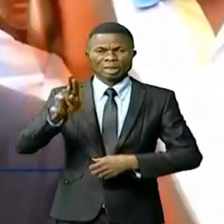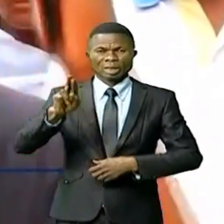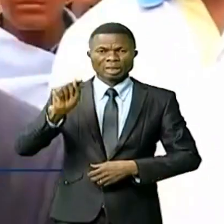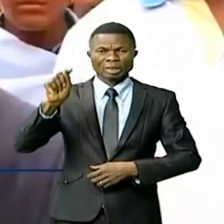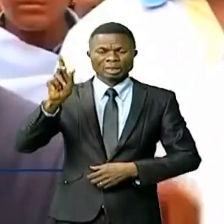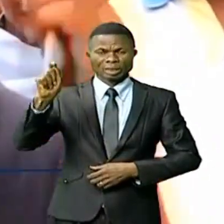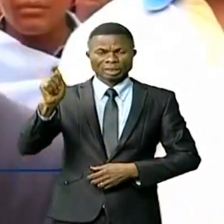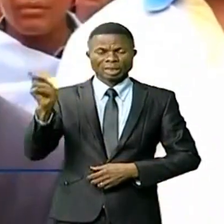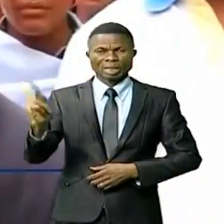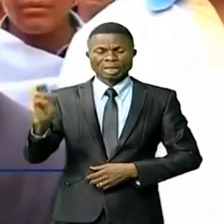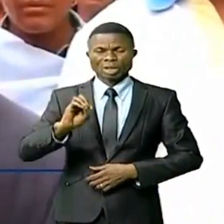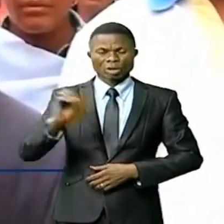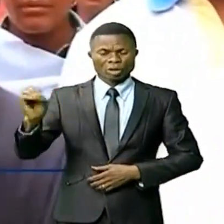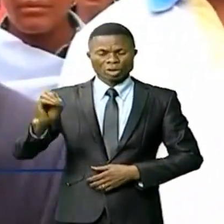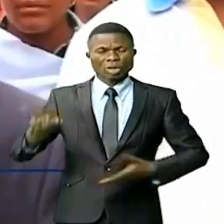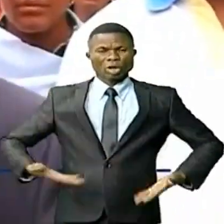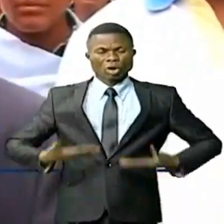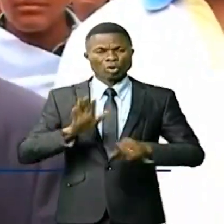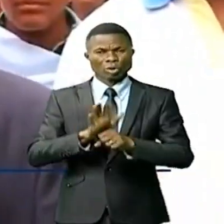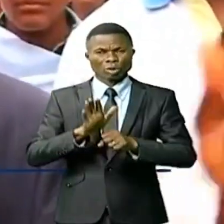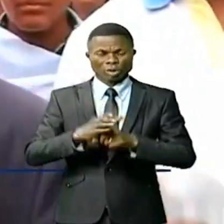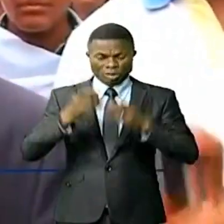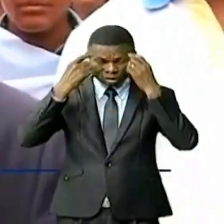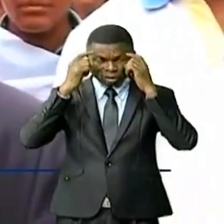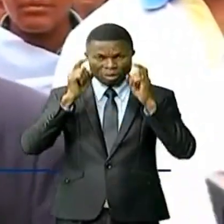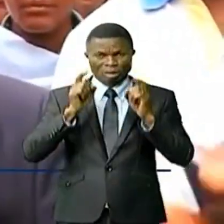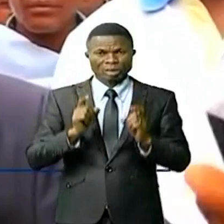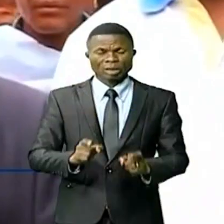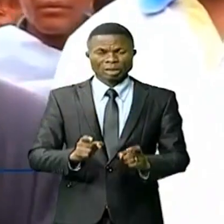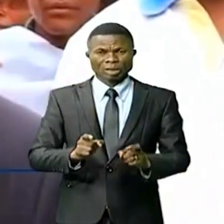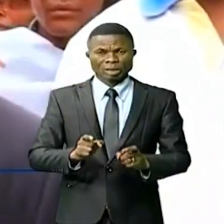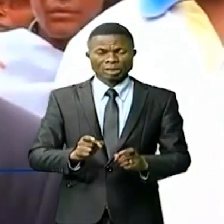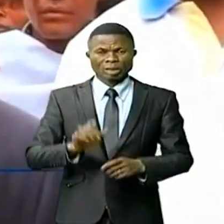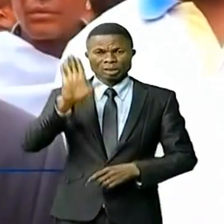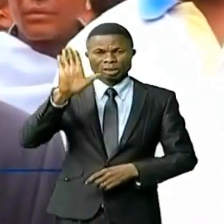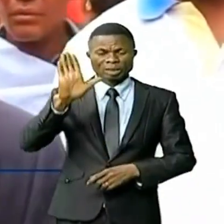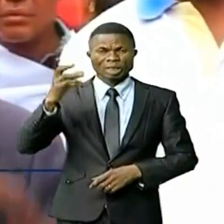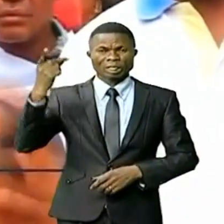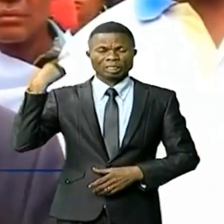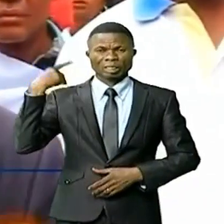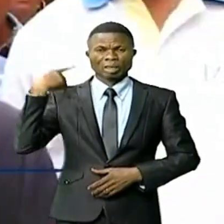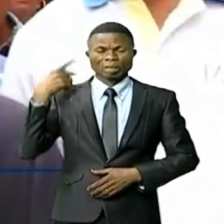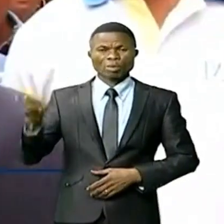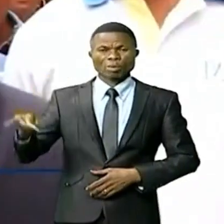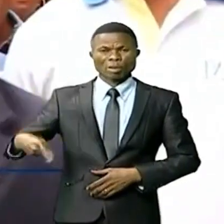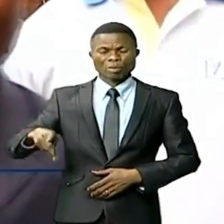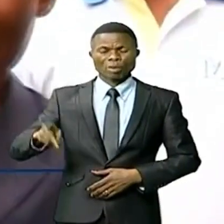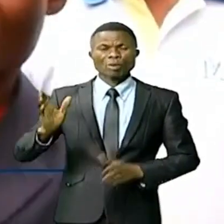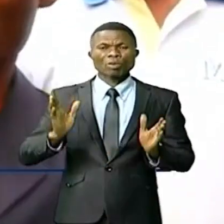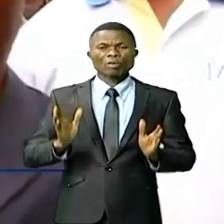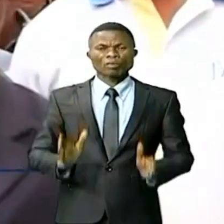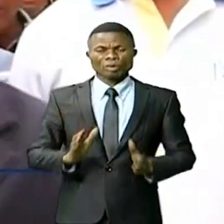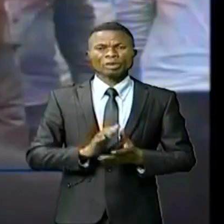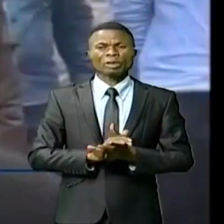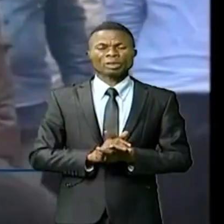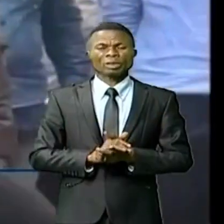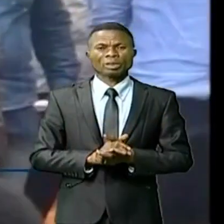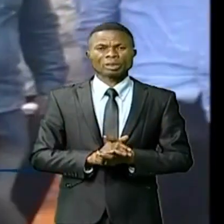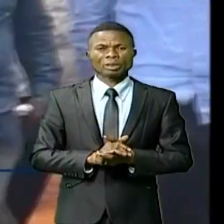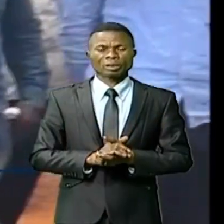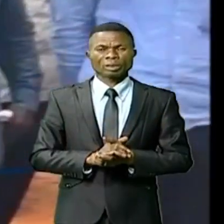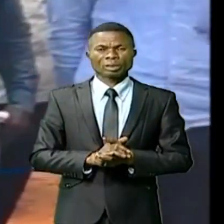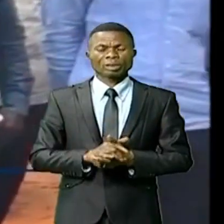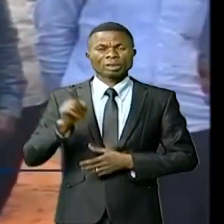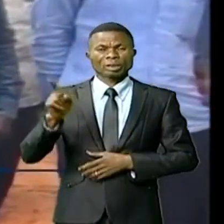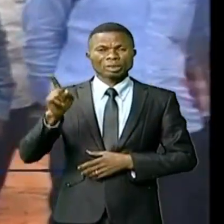-Oriental. Nous saluons également la détermination de nos cinq députés provinciaux. Ogui